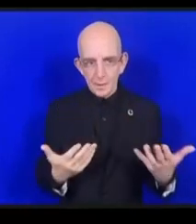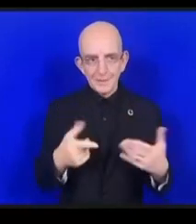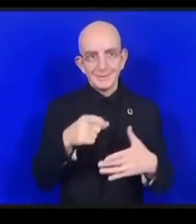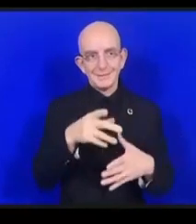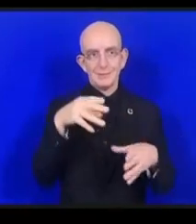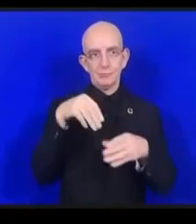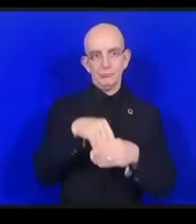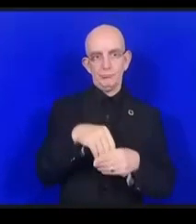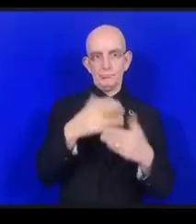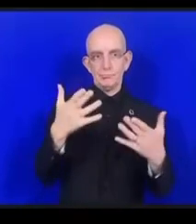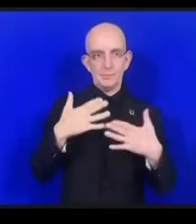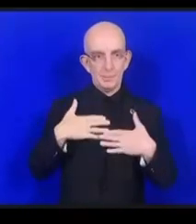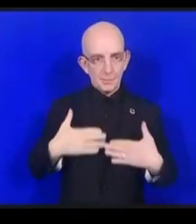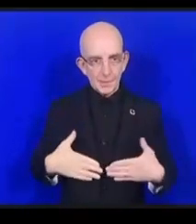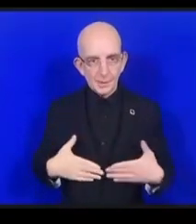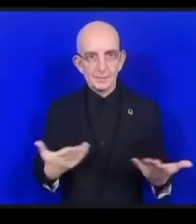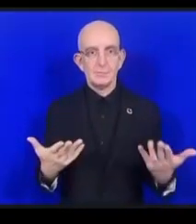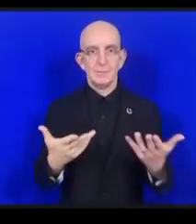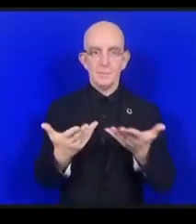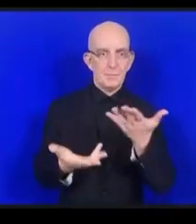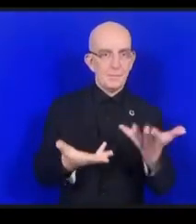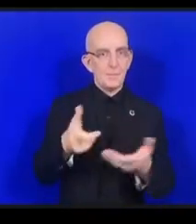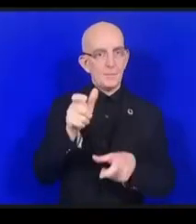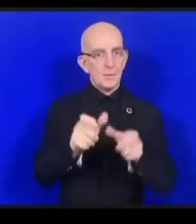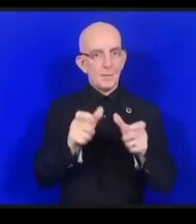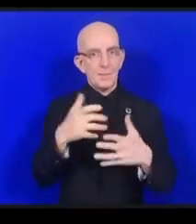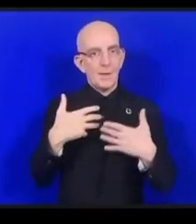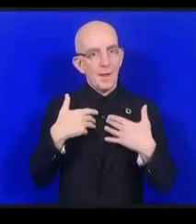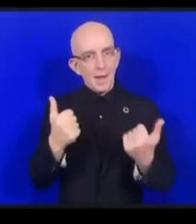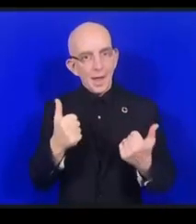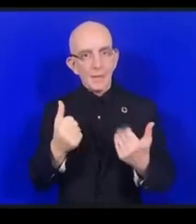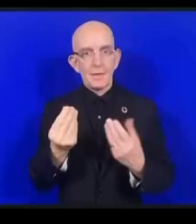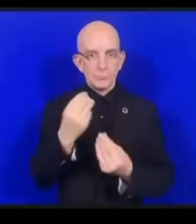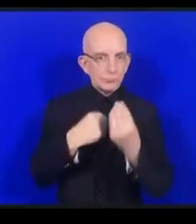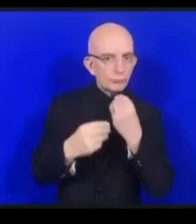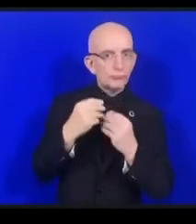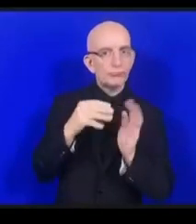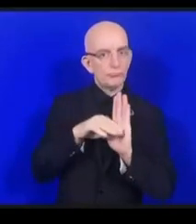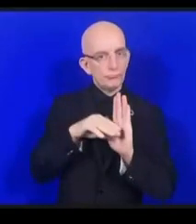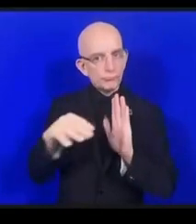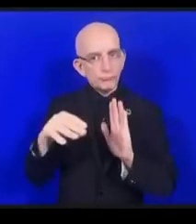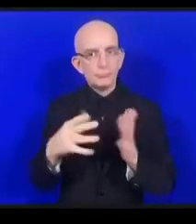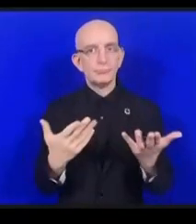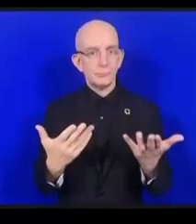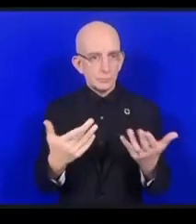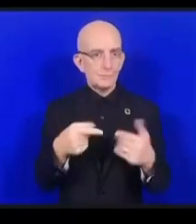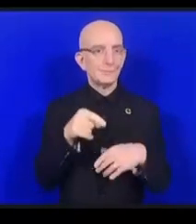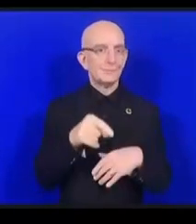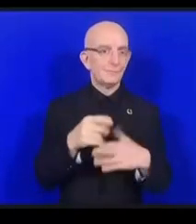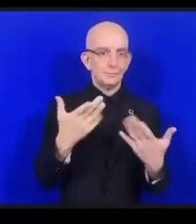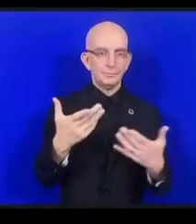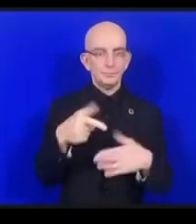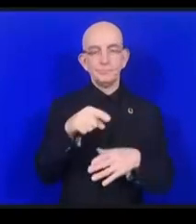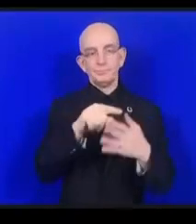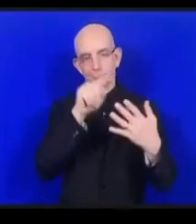bon niveau de santé l'assainissement et l'eau propre une énergie abordable un